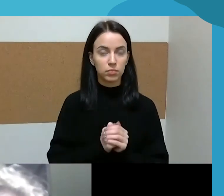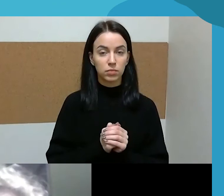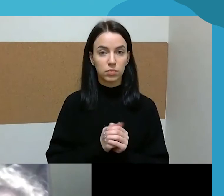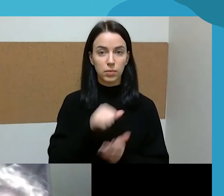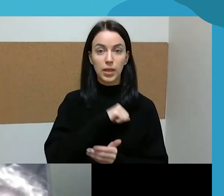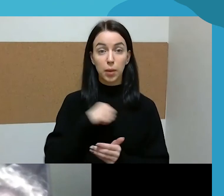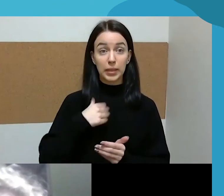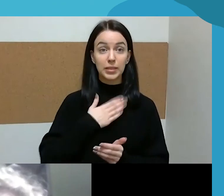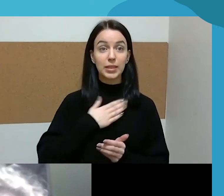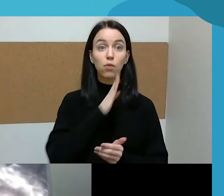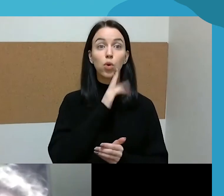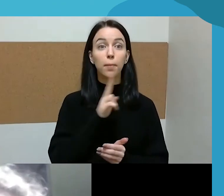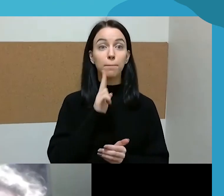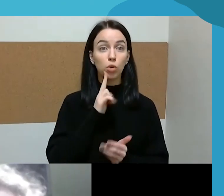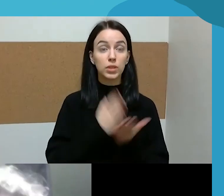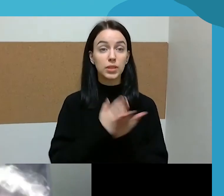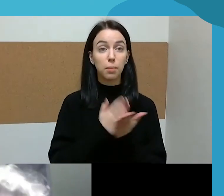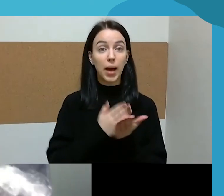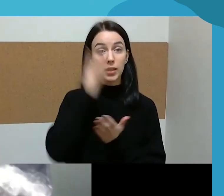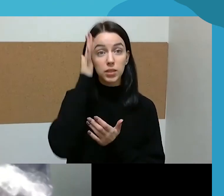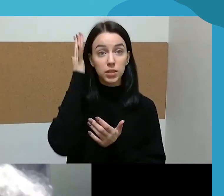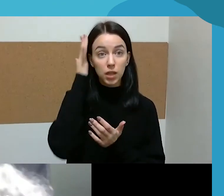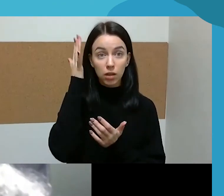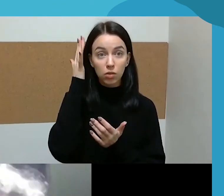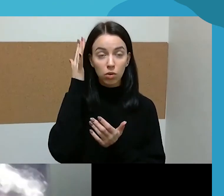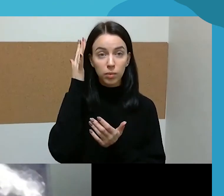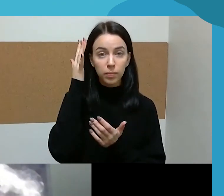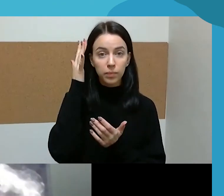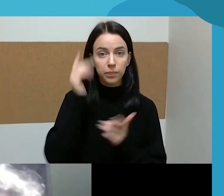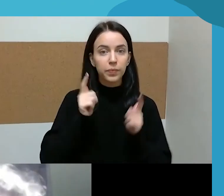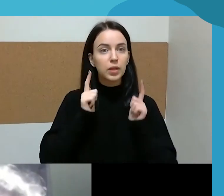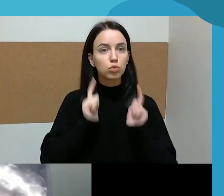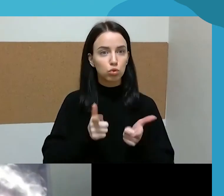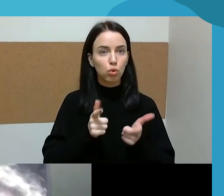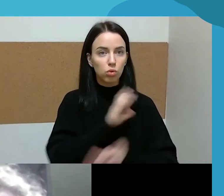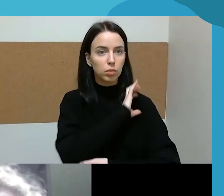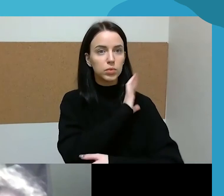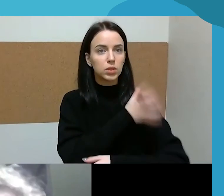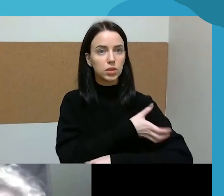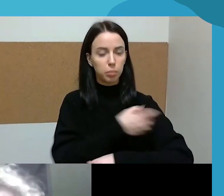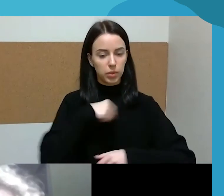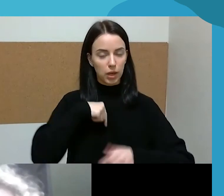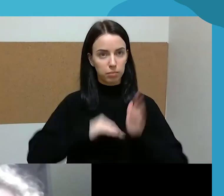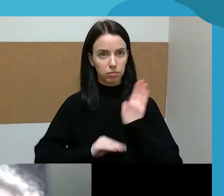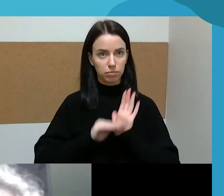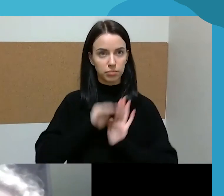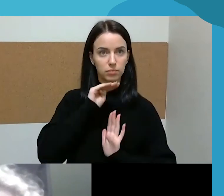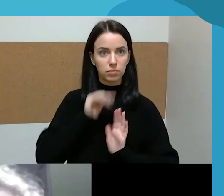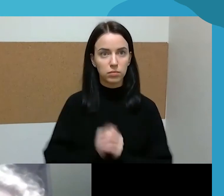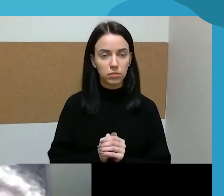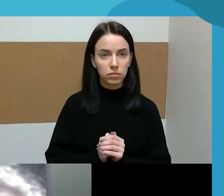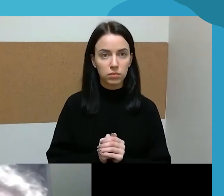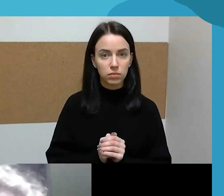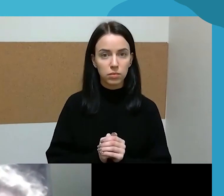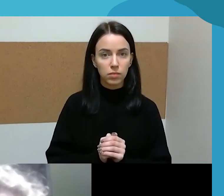patirtis, aš galvoju, kad tai yra nepaprastai stipriai brandinanti patirtis. Ir ta prasme, aš nemanau, kad vyrai ir